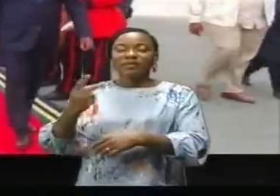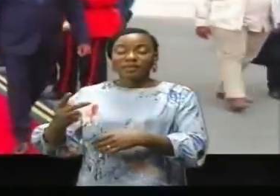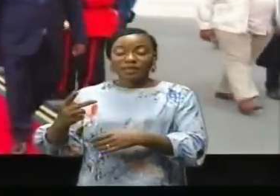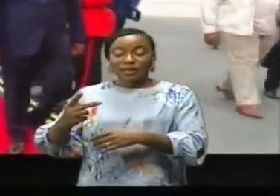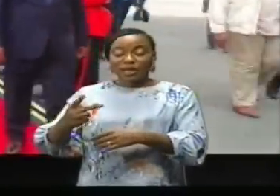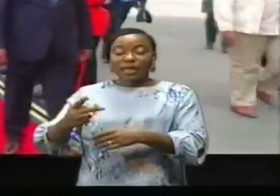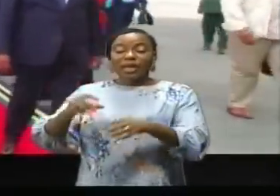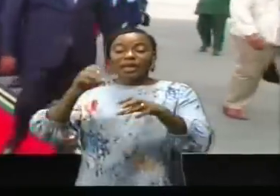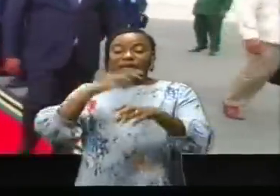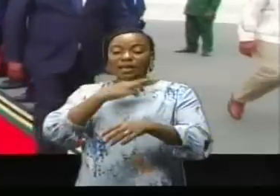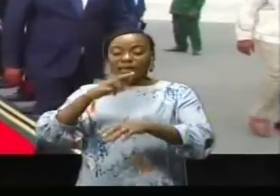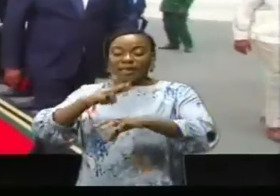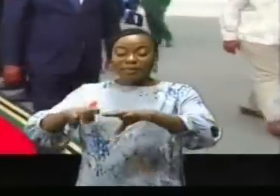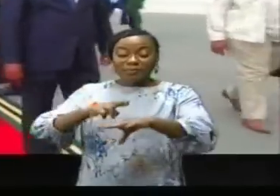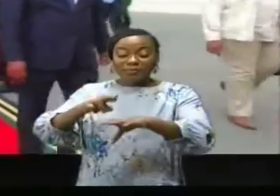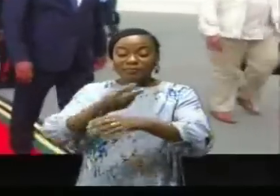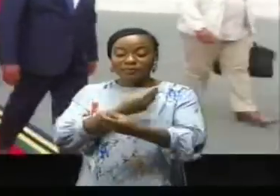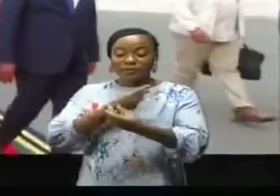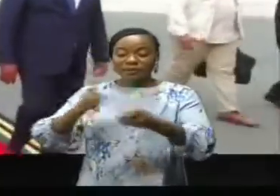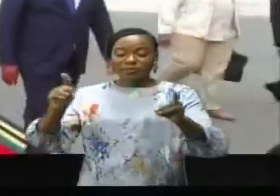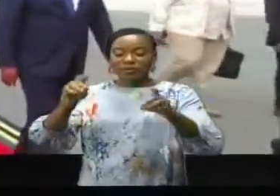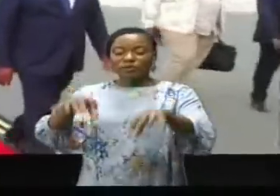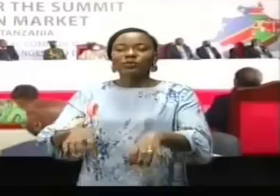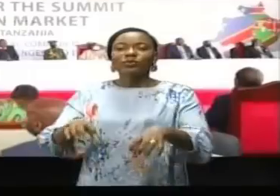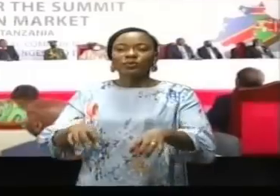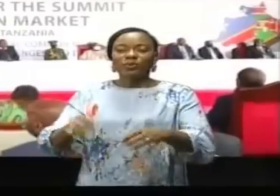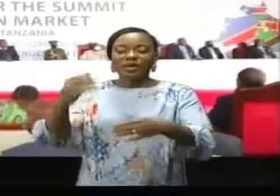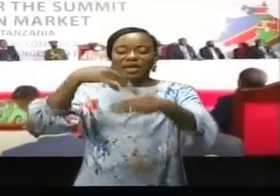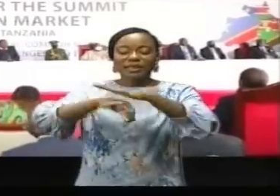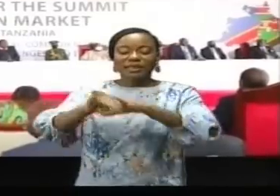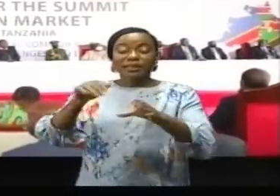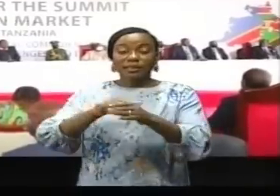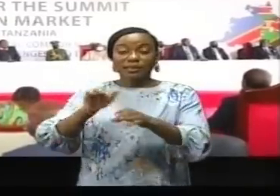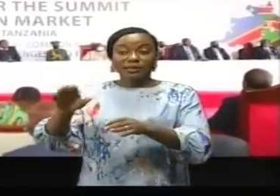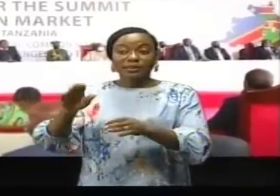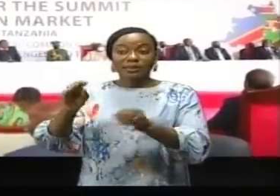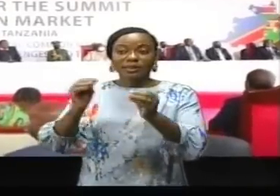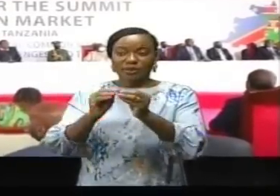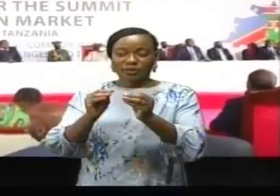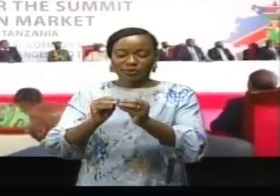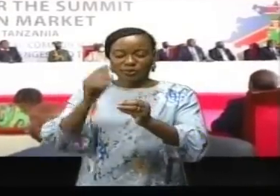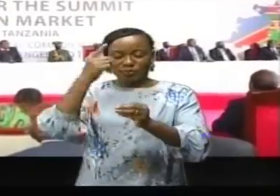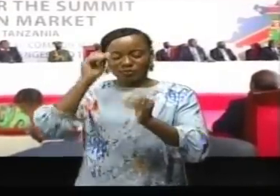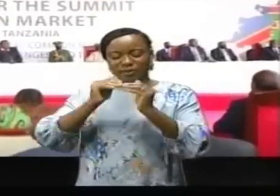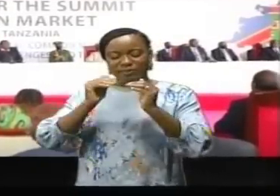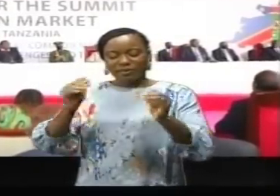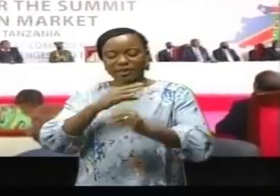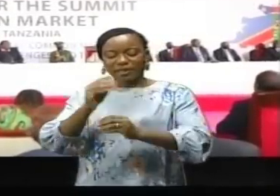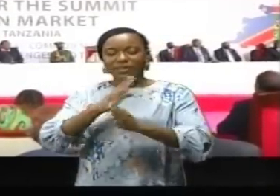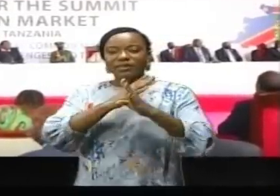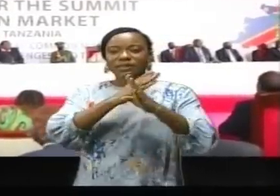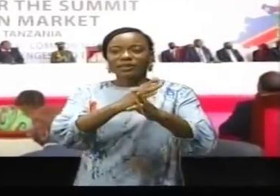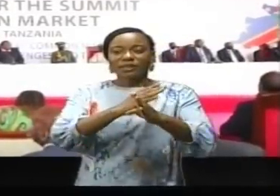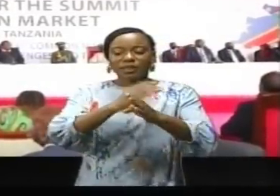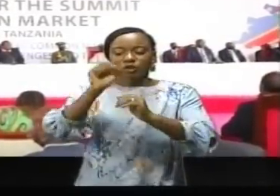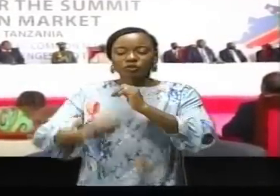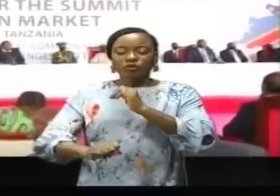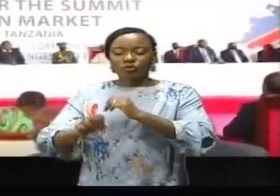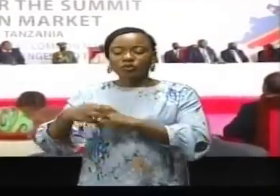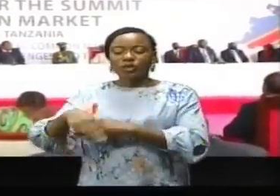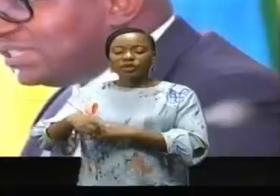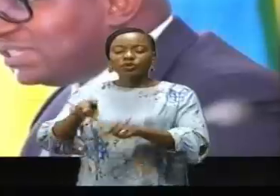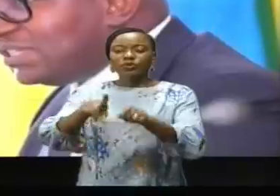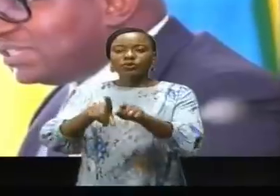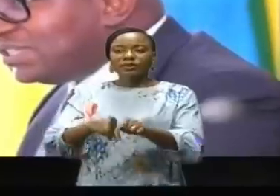à la EAC qui a comme vocation de mutualiser les efforts en faveur de la paix et de la sécurité dans la sous-région et qui